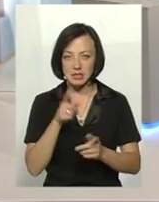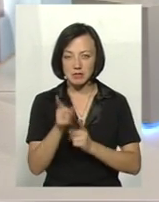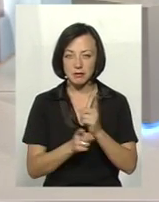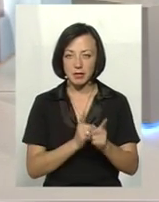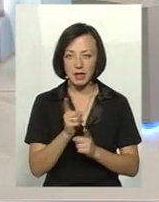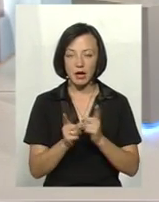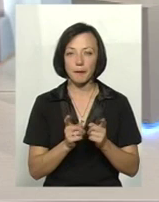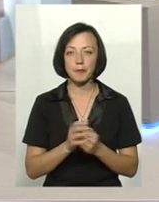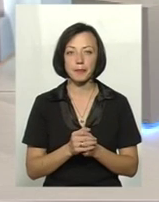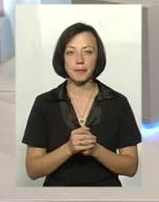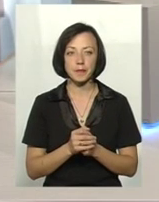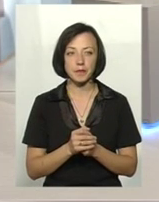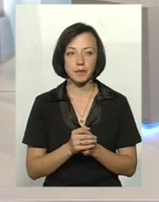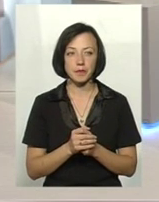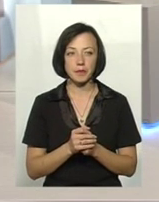-первинному,